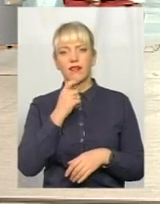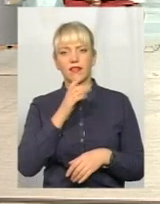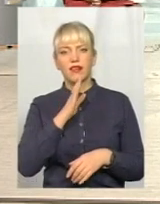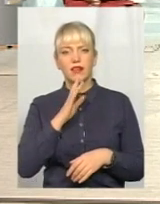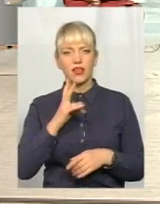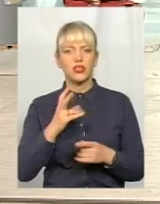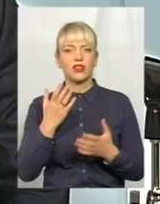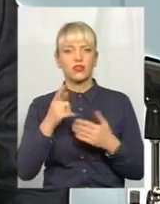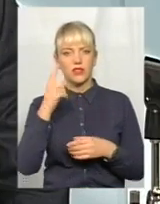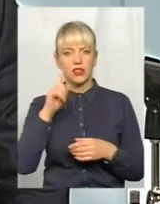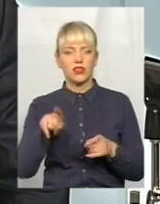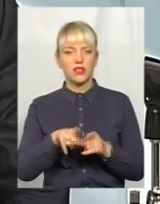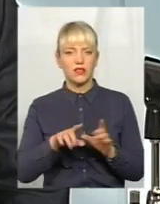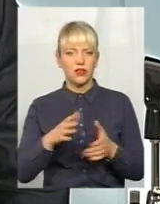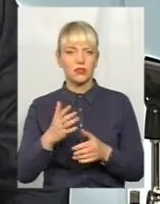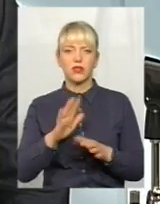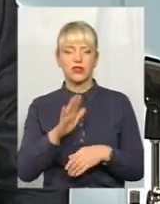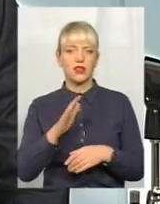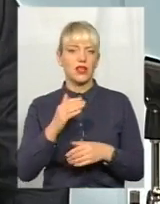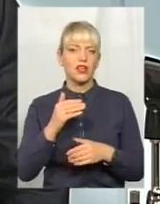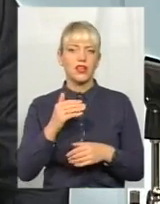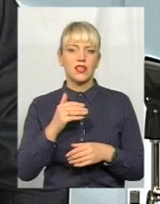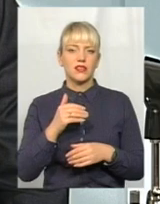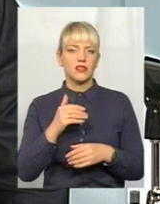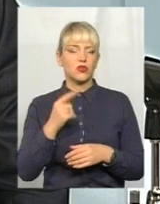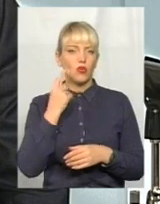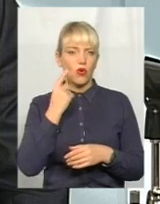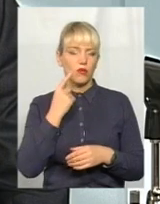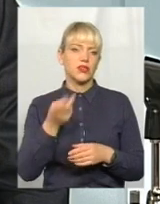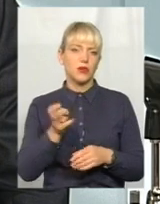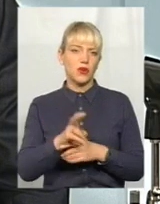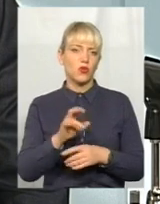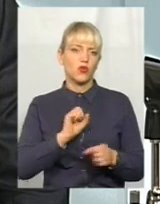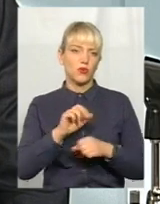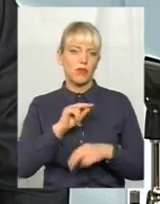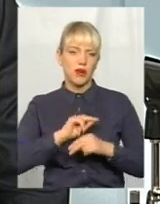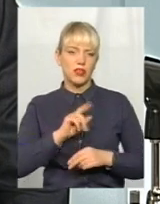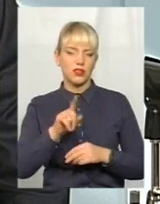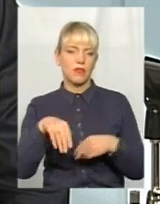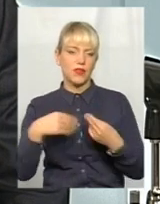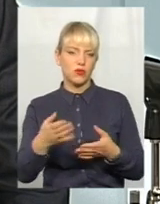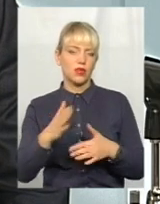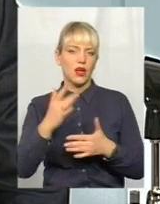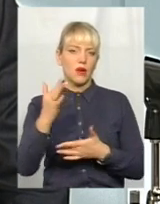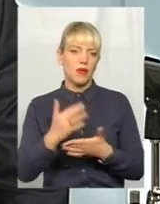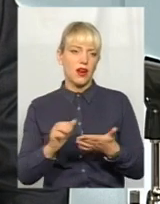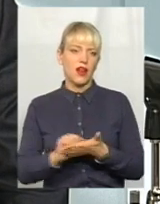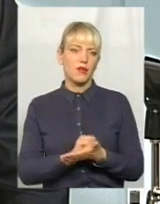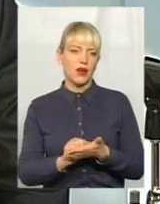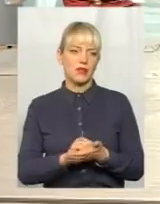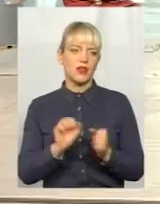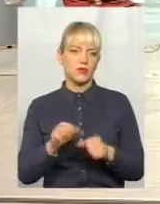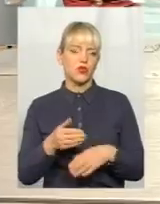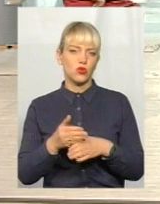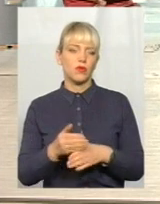звертайтеся, приходьте в управління праці соціального захисту і вам кваліфіковано нададуть перелік тих паперів і зможуть